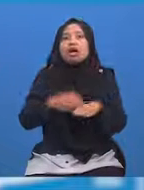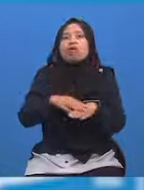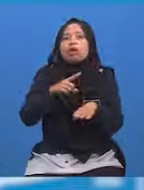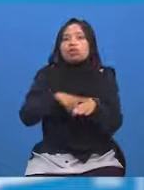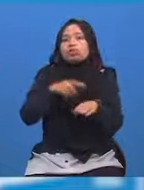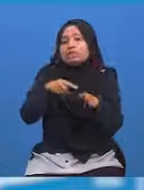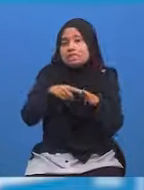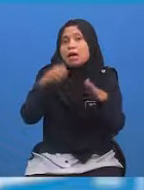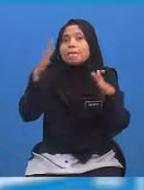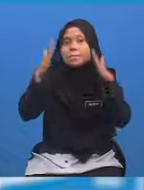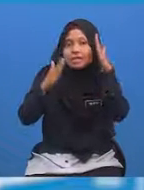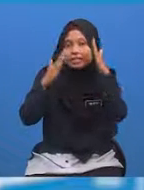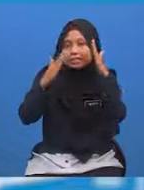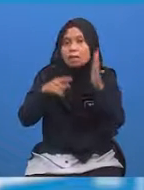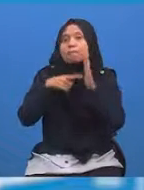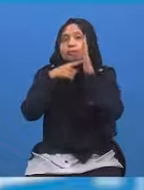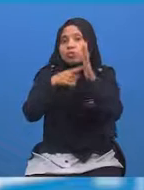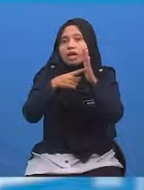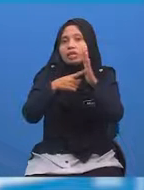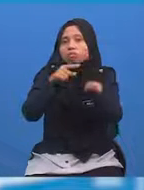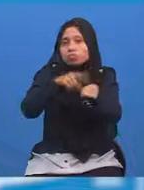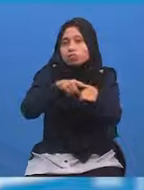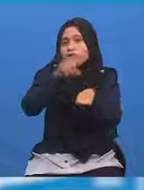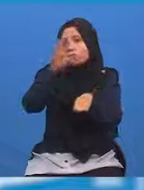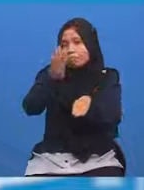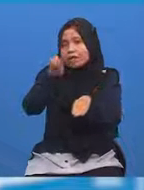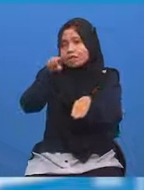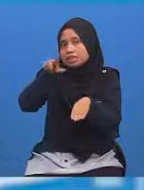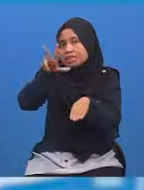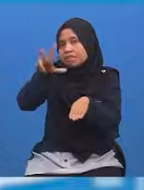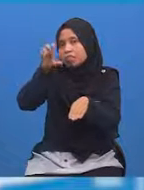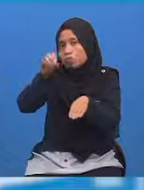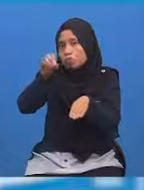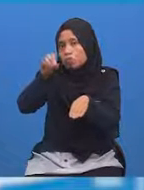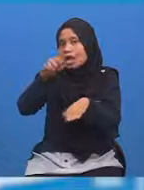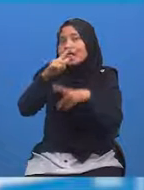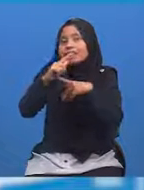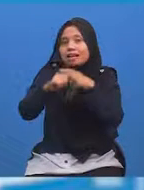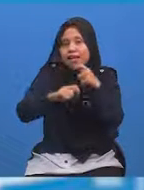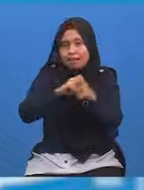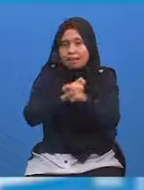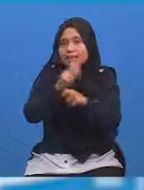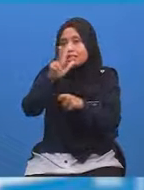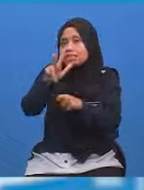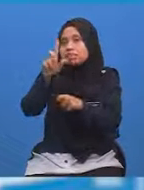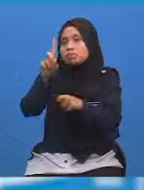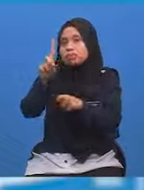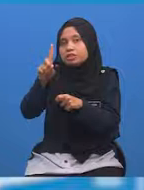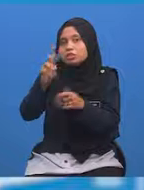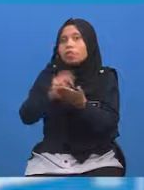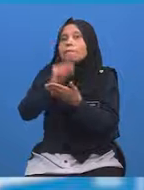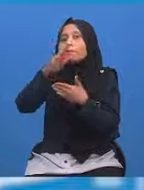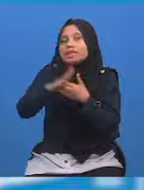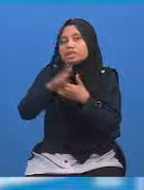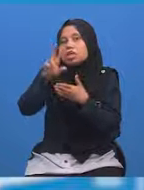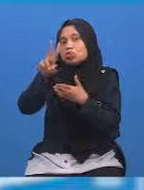Waktu di Malaysia menunjukkan Jam 4.30 Bertarikh 31